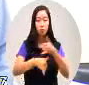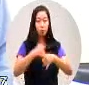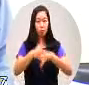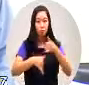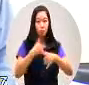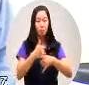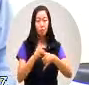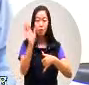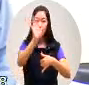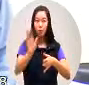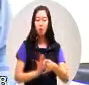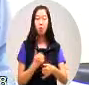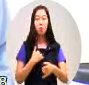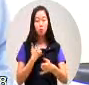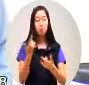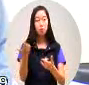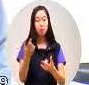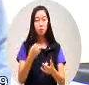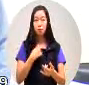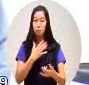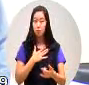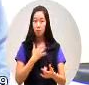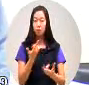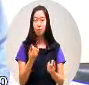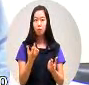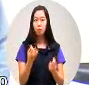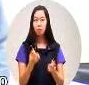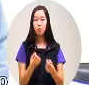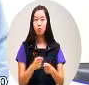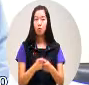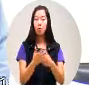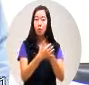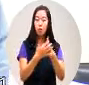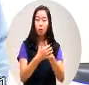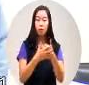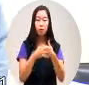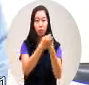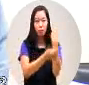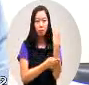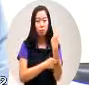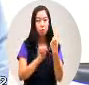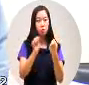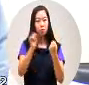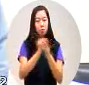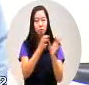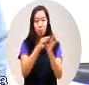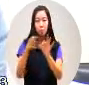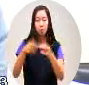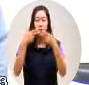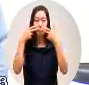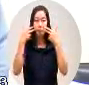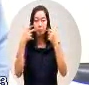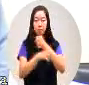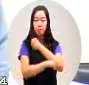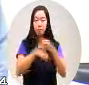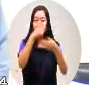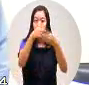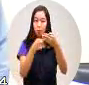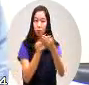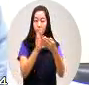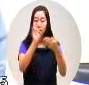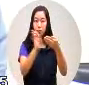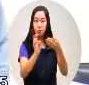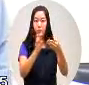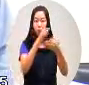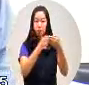形态结构所以谁办法不可以凌驾严重民族基本法二十